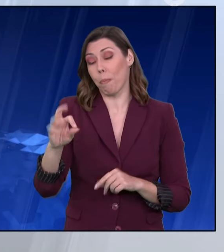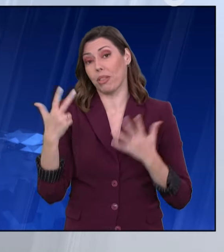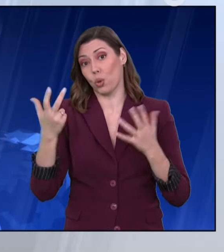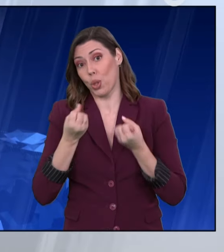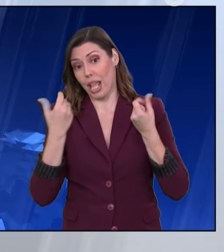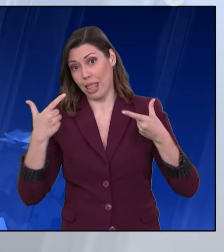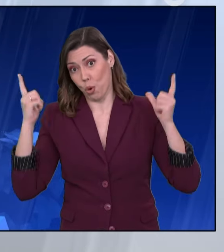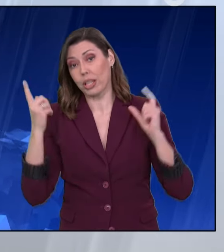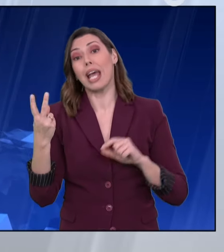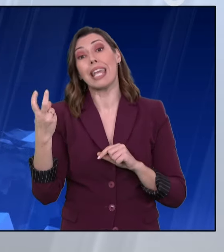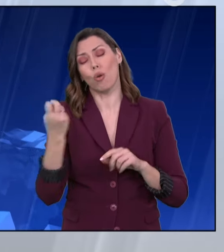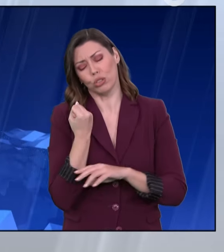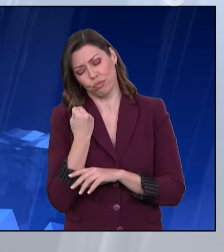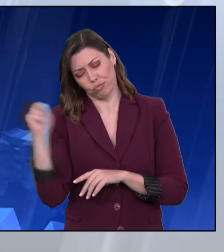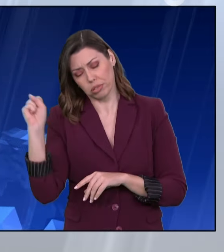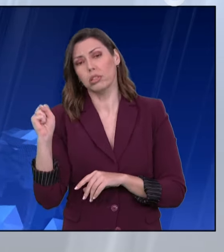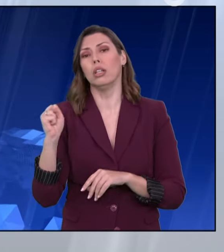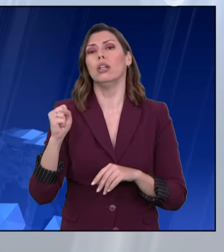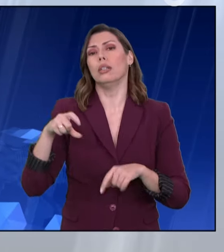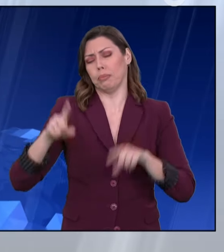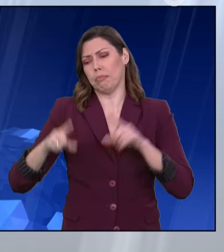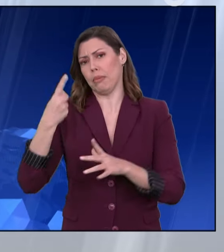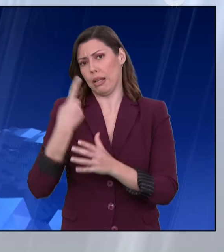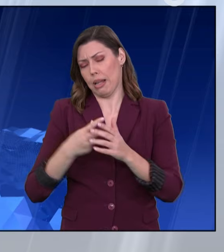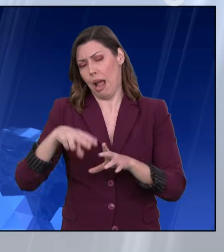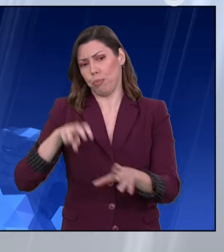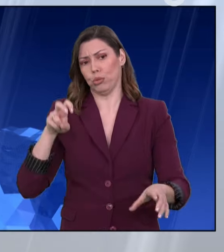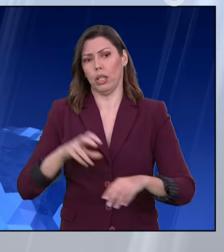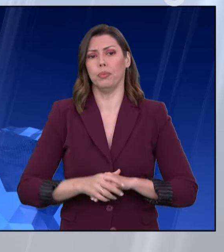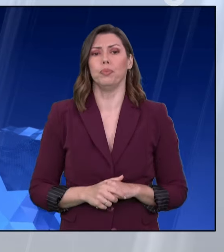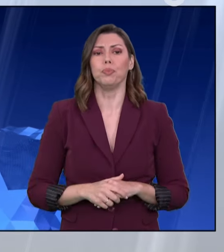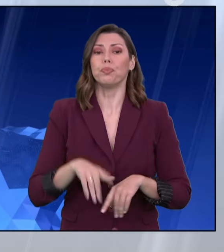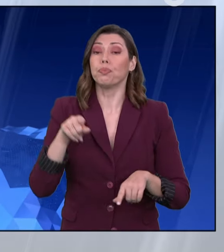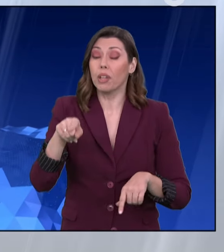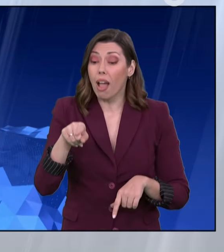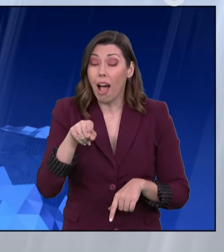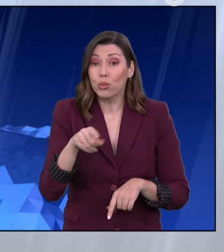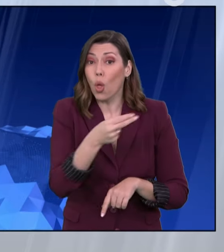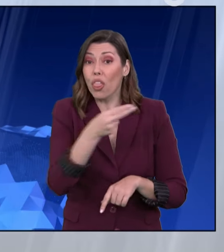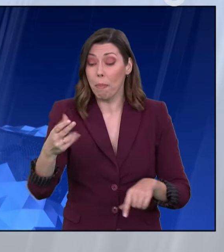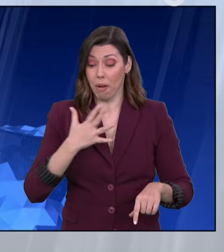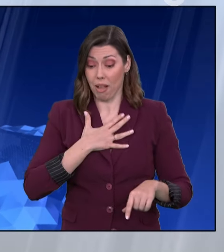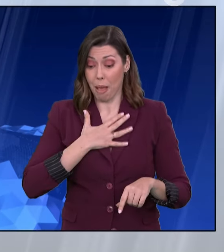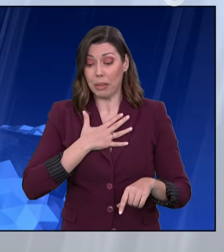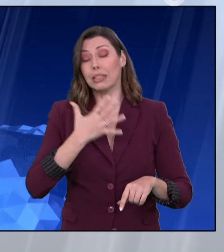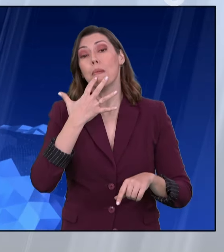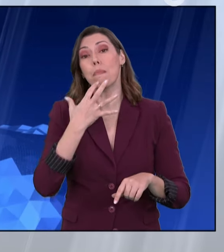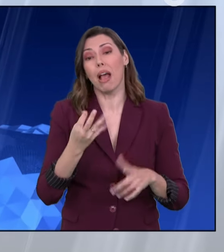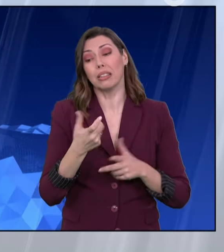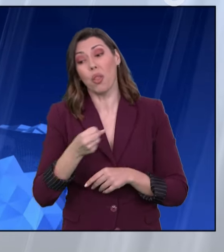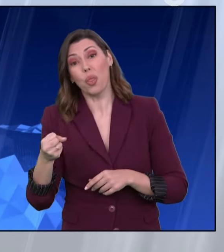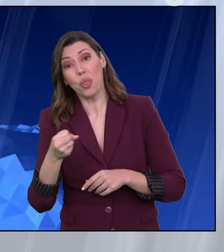σαπήχαν. Η διαφορά είναι ακριβώς που κάνει τη δικιά μας συντηρητική παράταξη τελικά